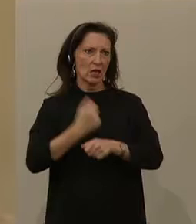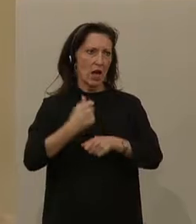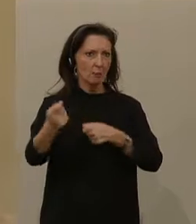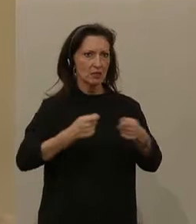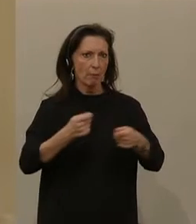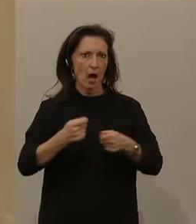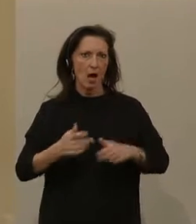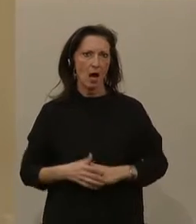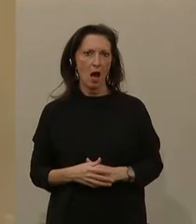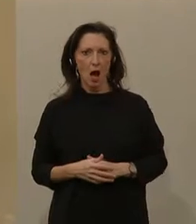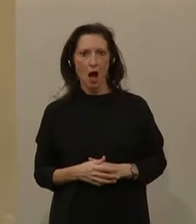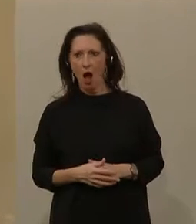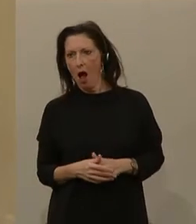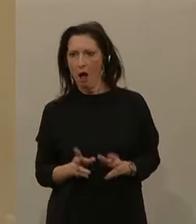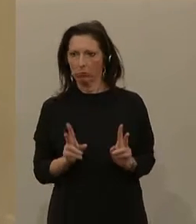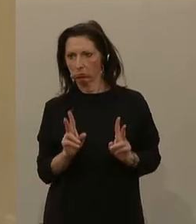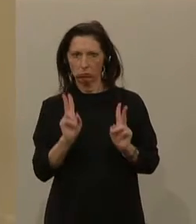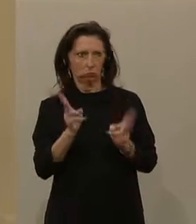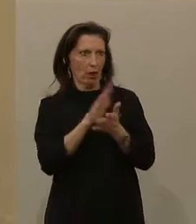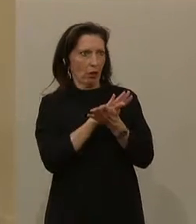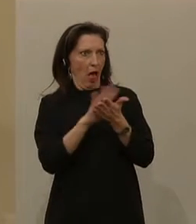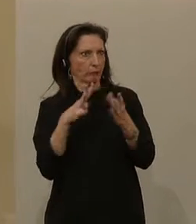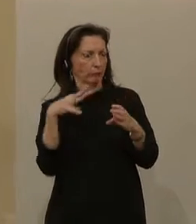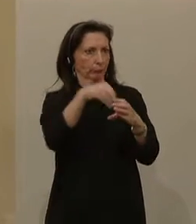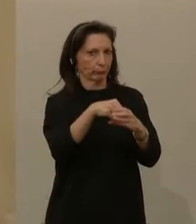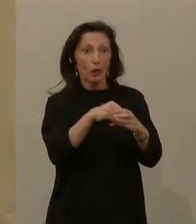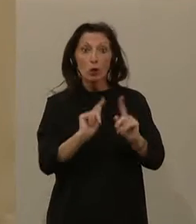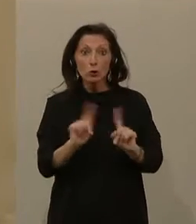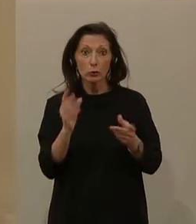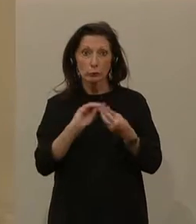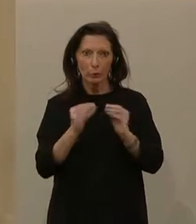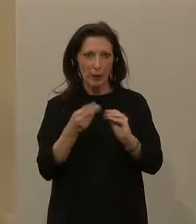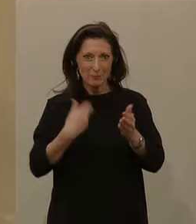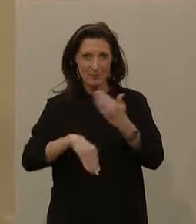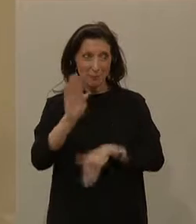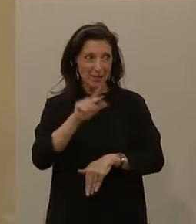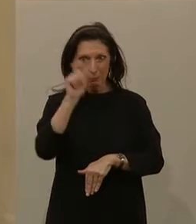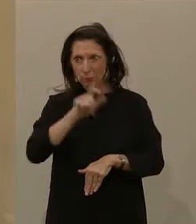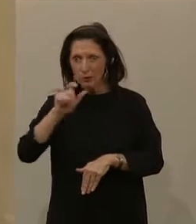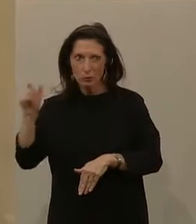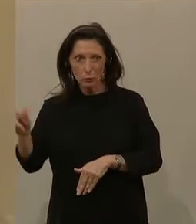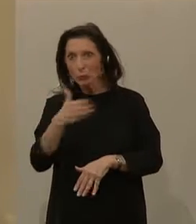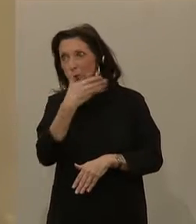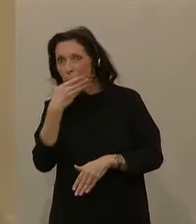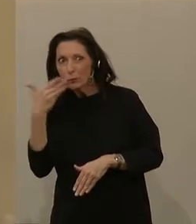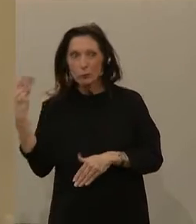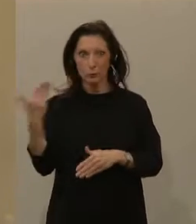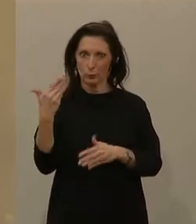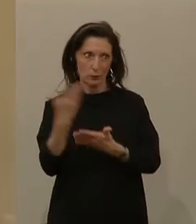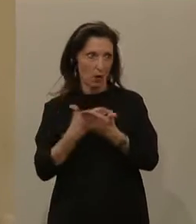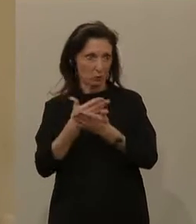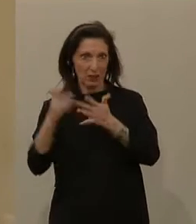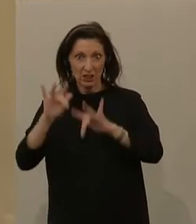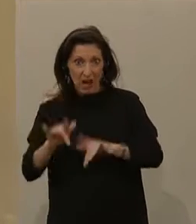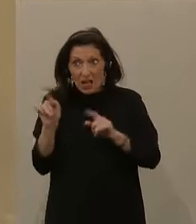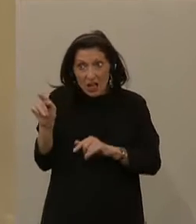ganz leicht Fuß fassen können. Nein, das Problem ist, dass die meisten Menschen eben nicht qualifiziert sind. Und hier könnte man ansetzen. Aber